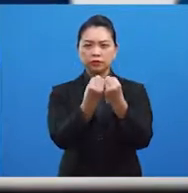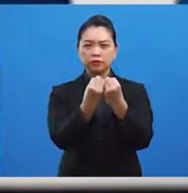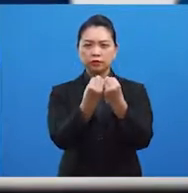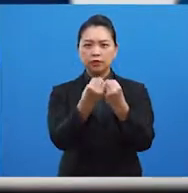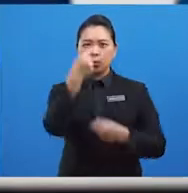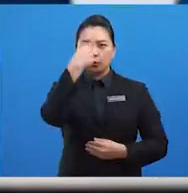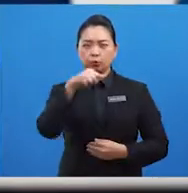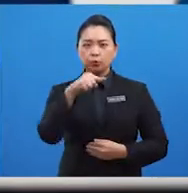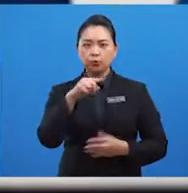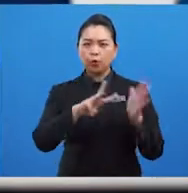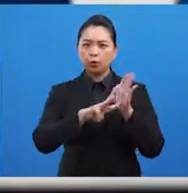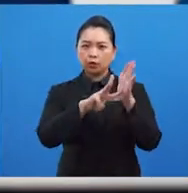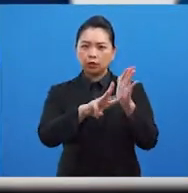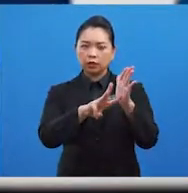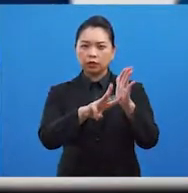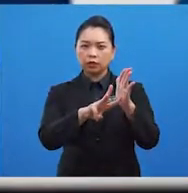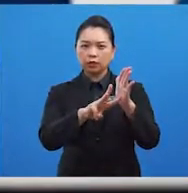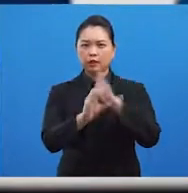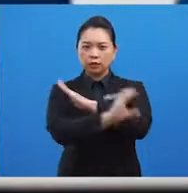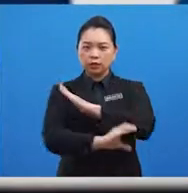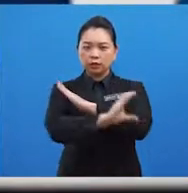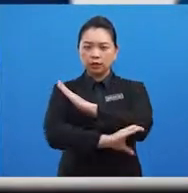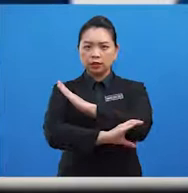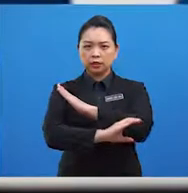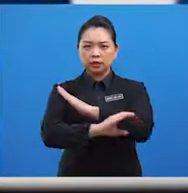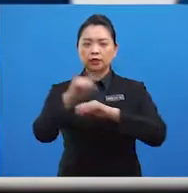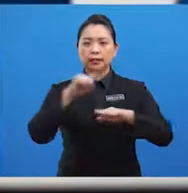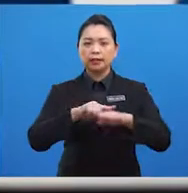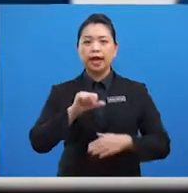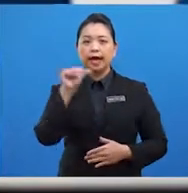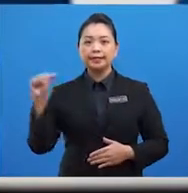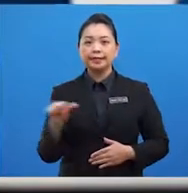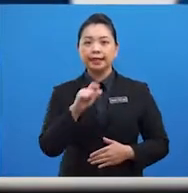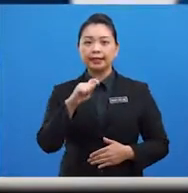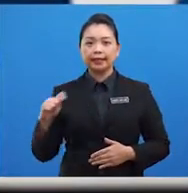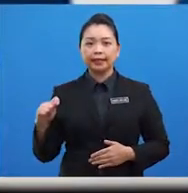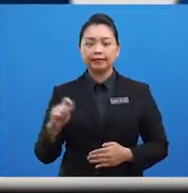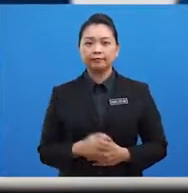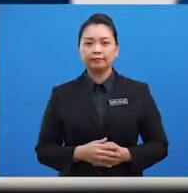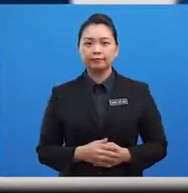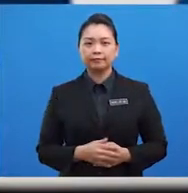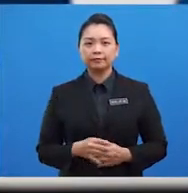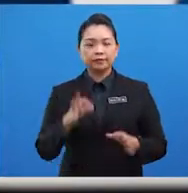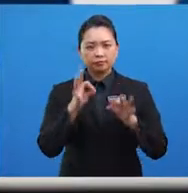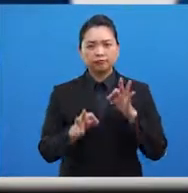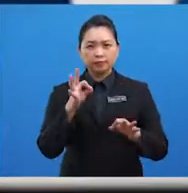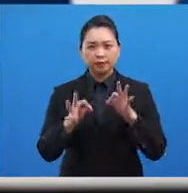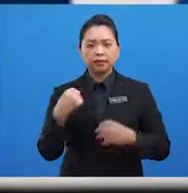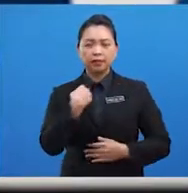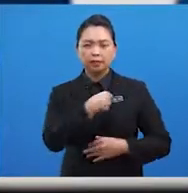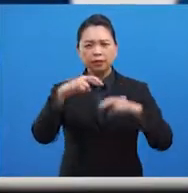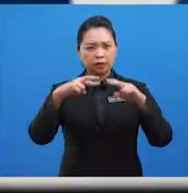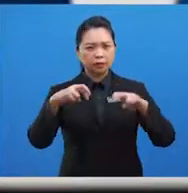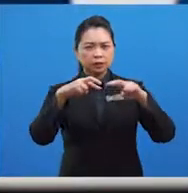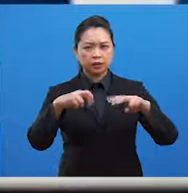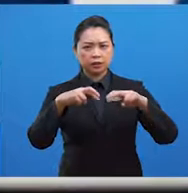untuk mewakili negara-negara di Asia Tenggara. Sekiranya kita kaji,